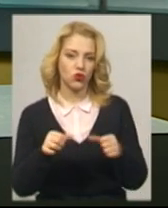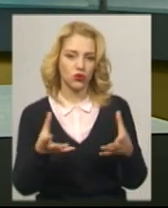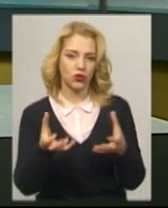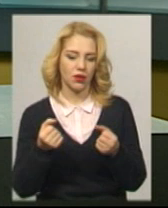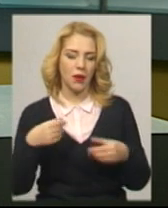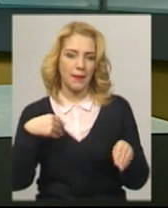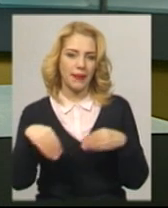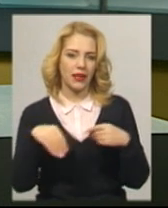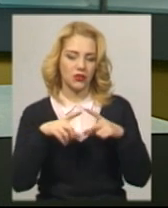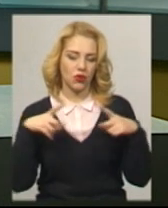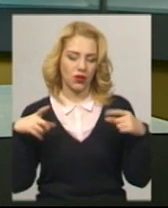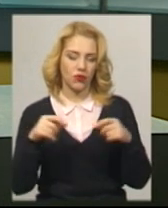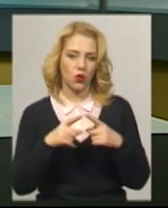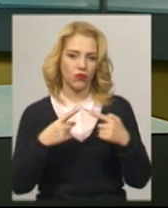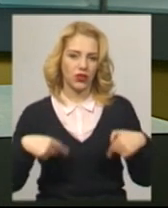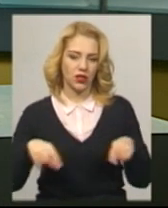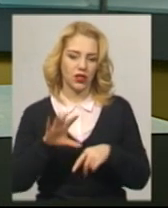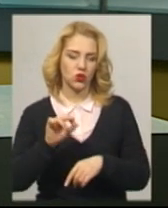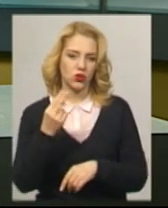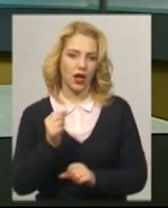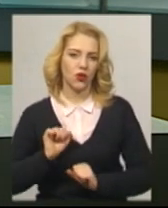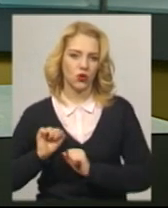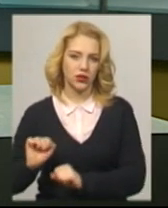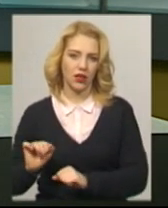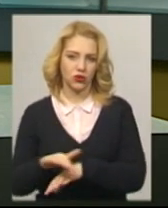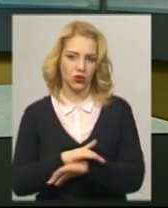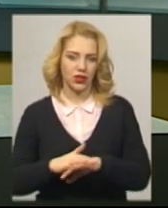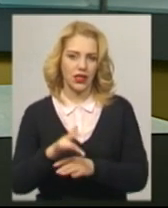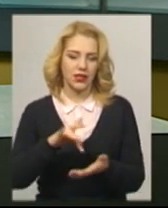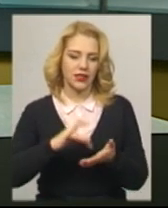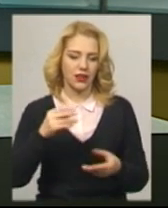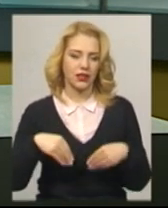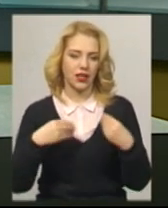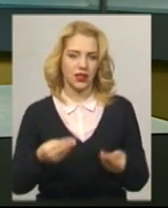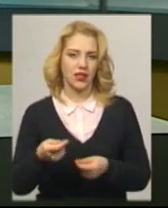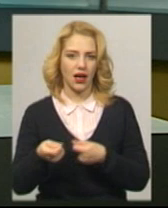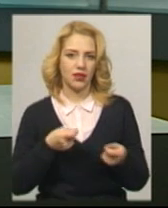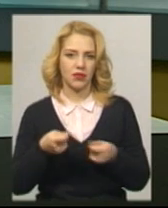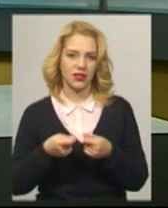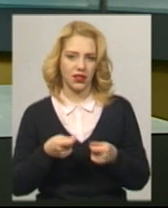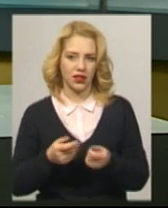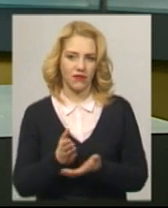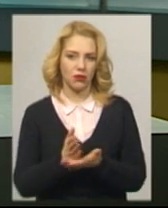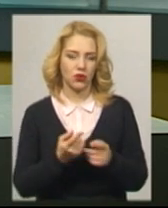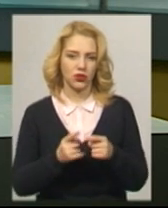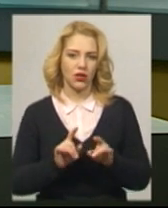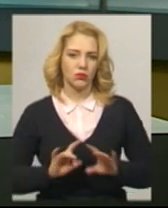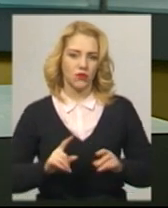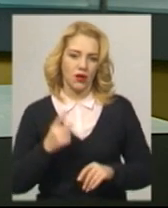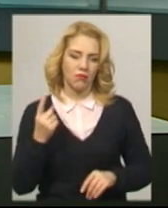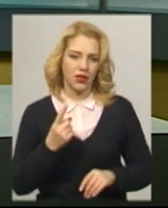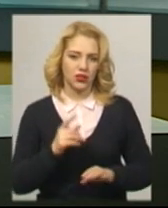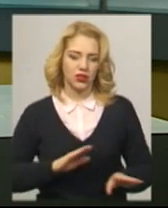відділах соціального захисту населення і центрах надання адміністративних послуг. Про це розповідає перший заступник начальника міського